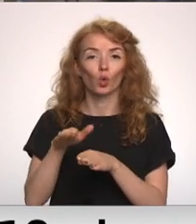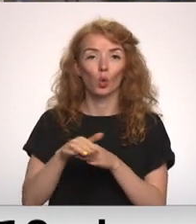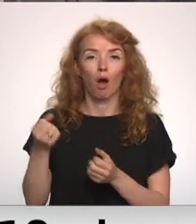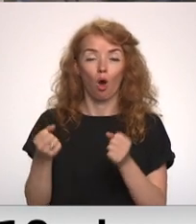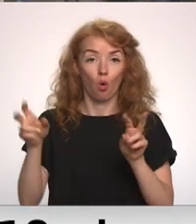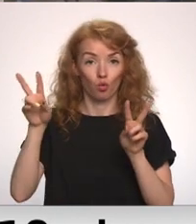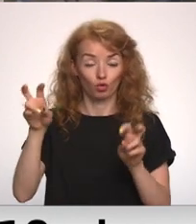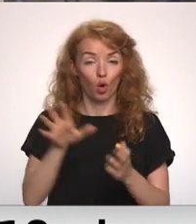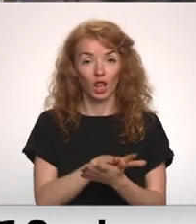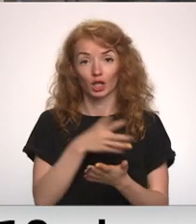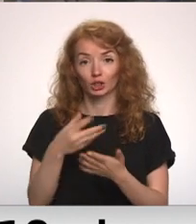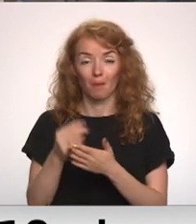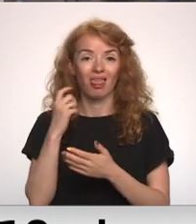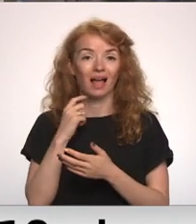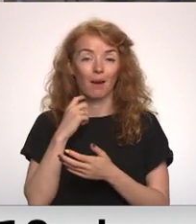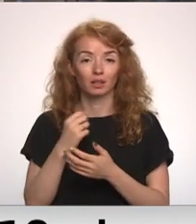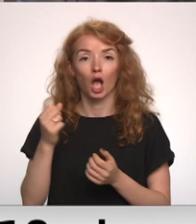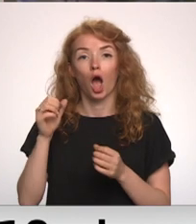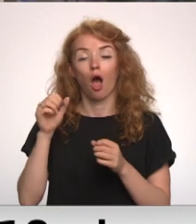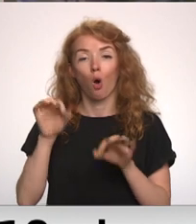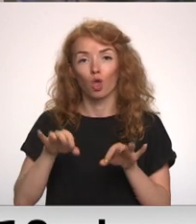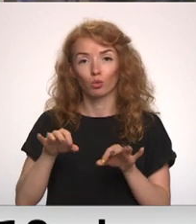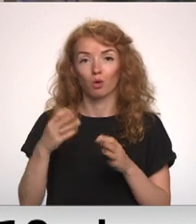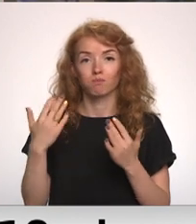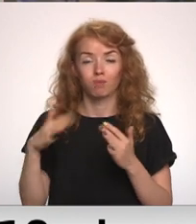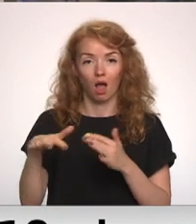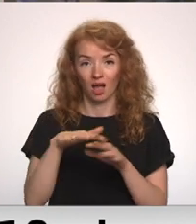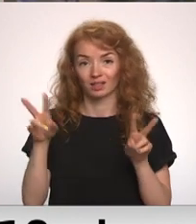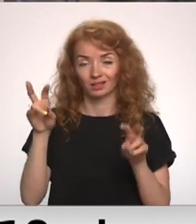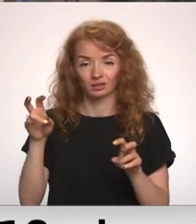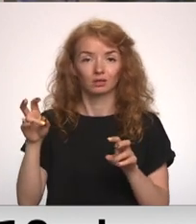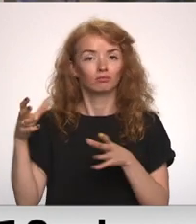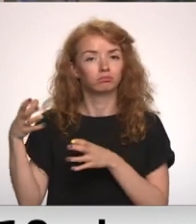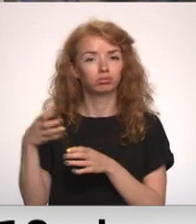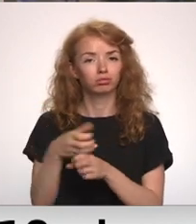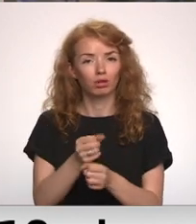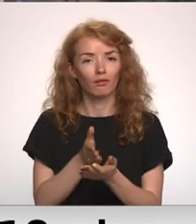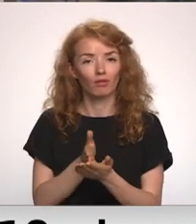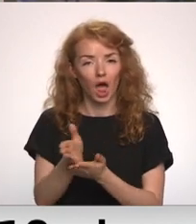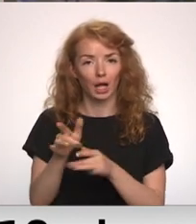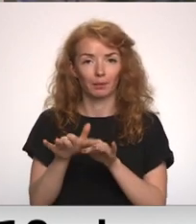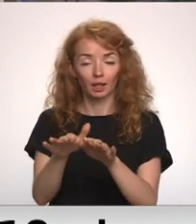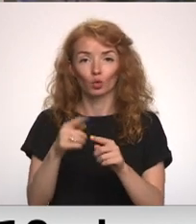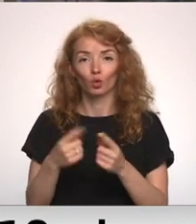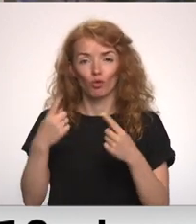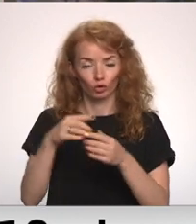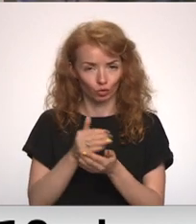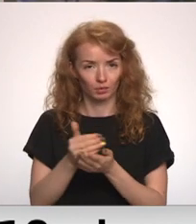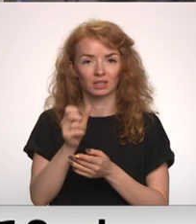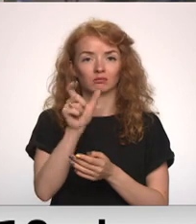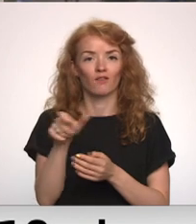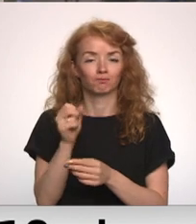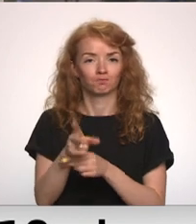Līdšanējas pārvedātājs Jākapels autobusu pārks tāpēc ievērojami sasčaurinājas darbību un joprojām notiek darbinieku atlaišana.